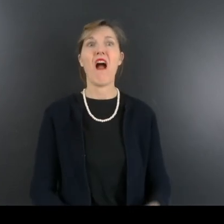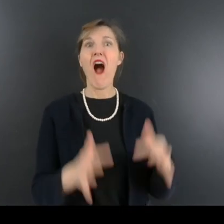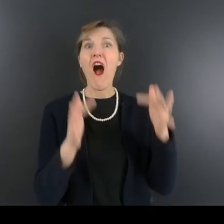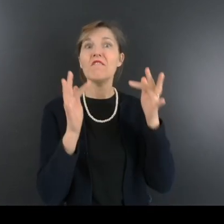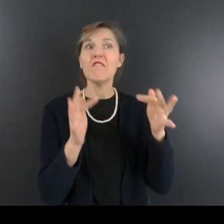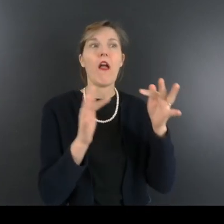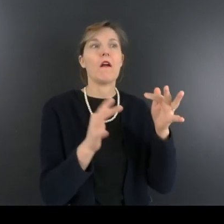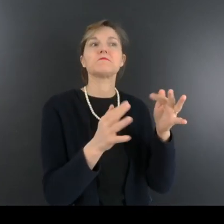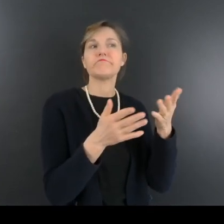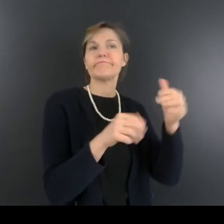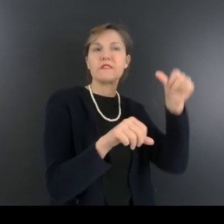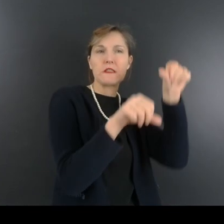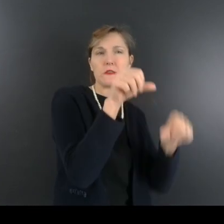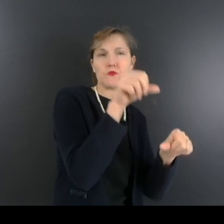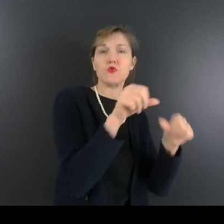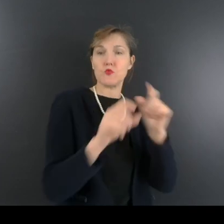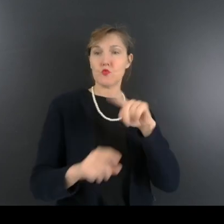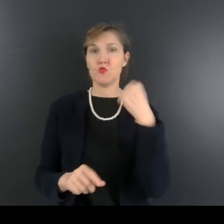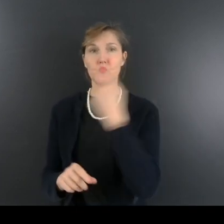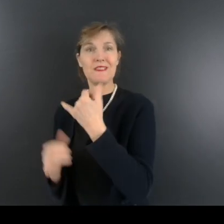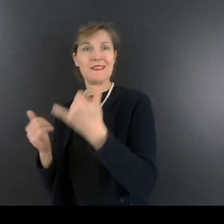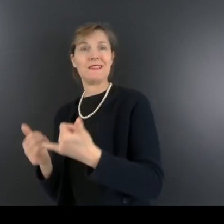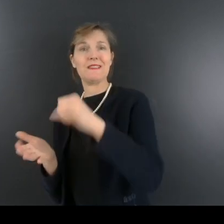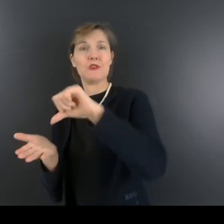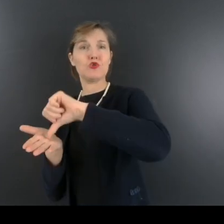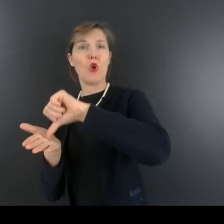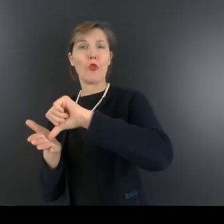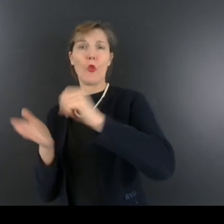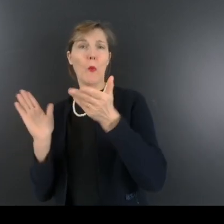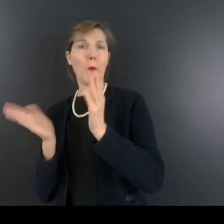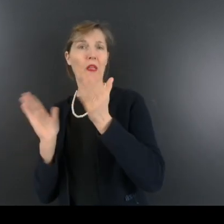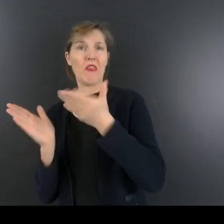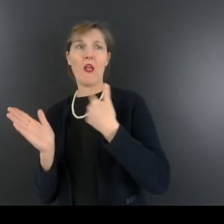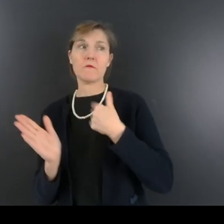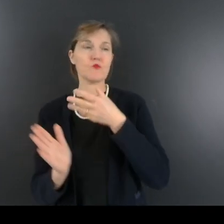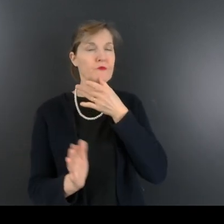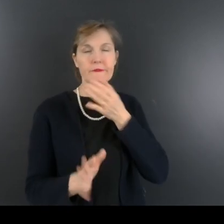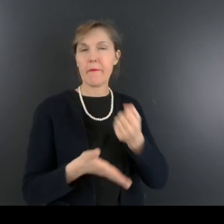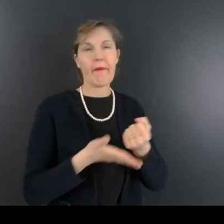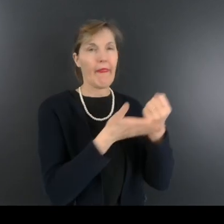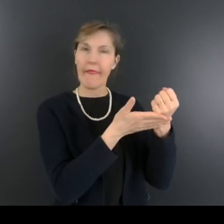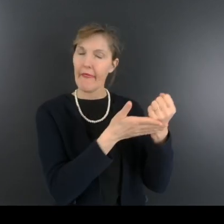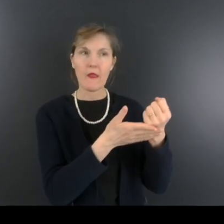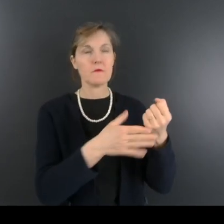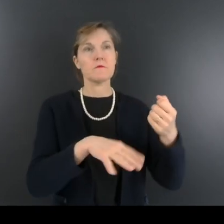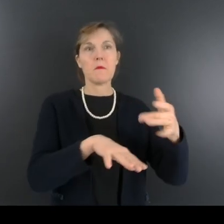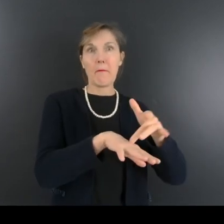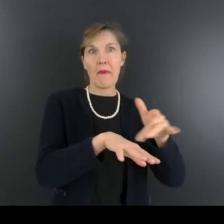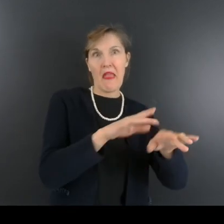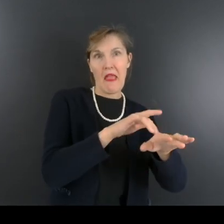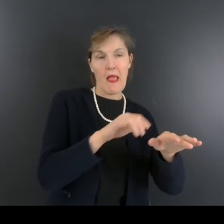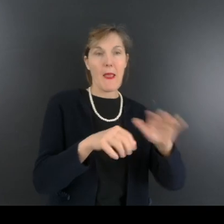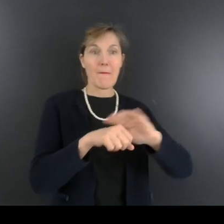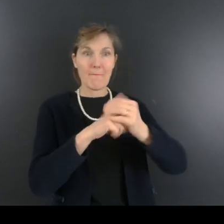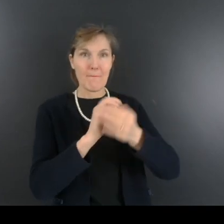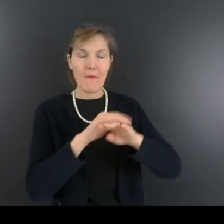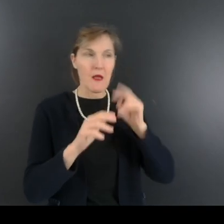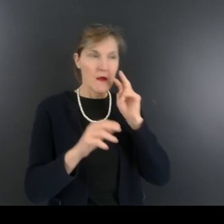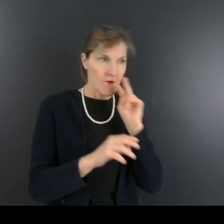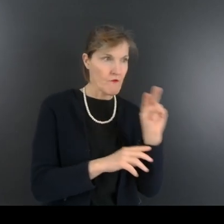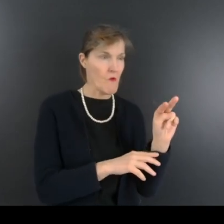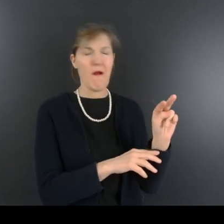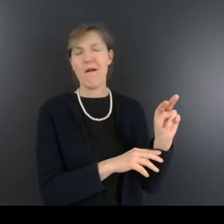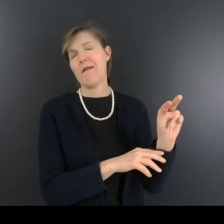chirurgical, notre station missionnaire ne pouvait pas faire grand-chose pour lui. Ses pieds et ses mains ayant subi des